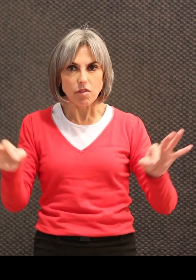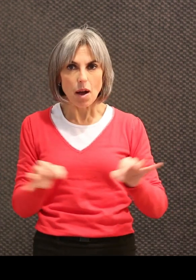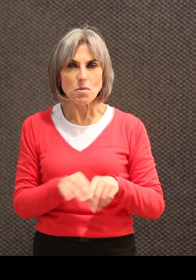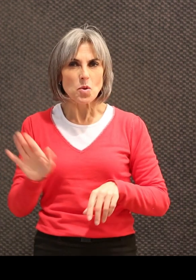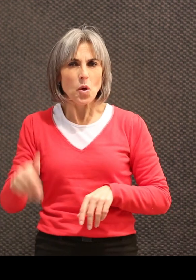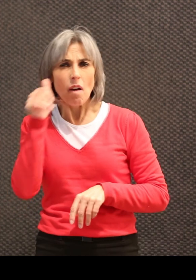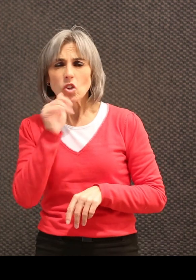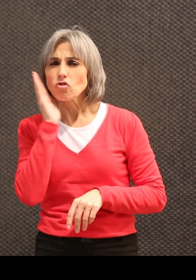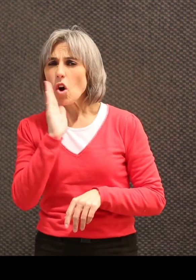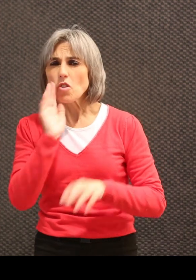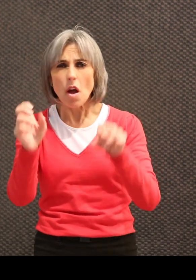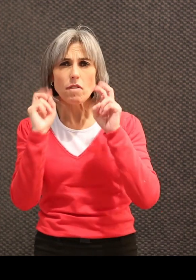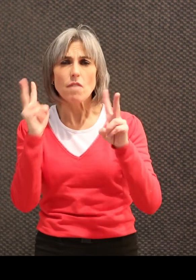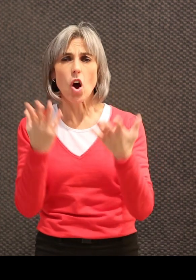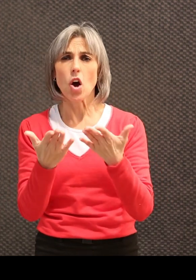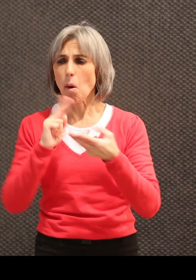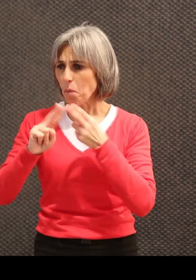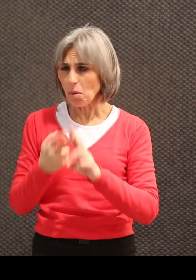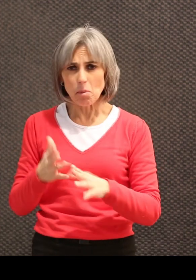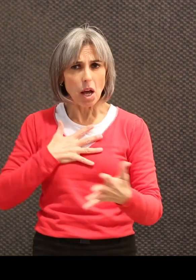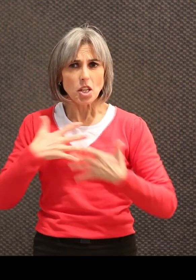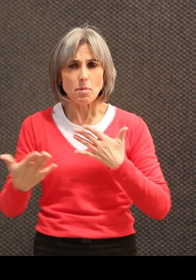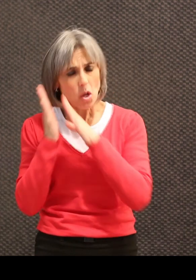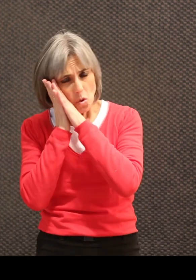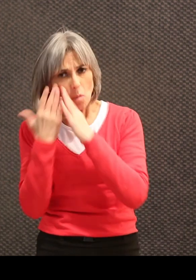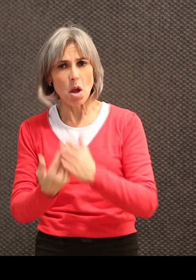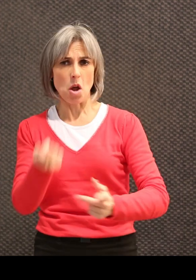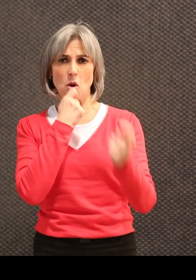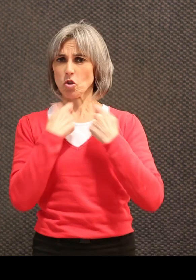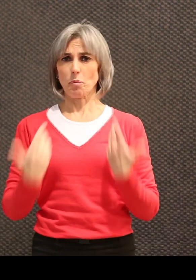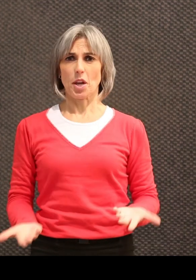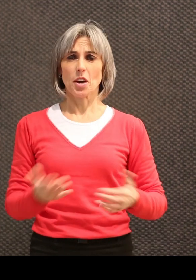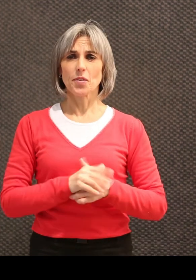pose pas de soucis, qui est vivante, qui est sympathique, qui dort bien, qui mange bien.